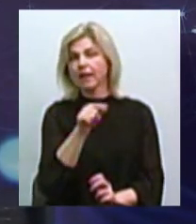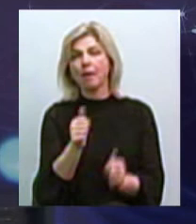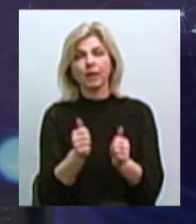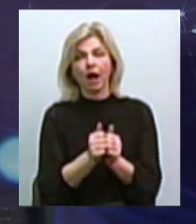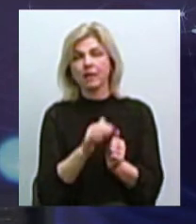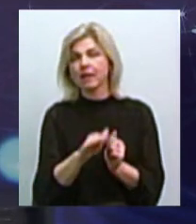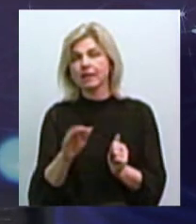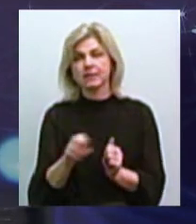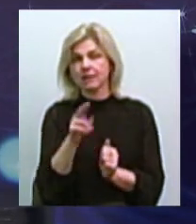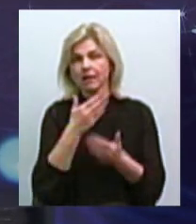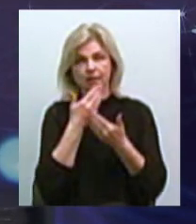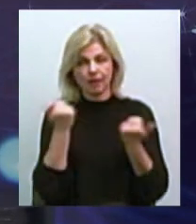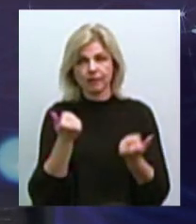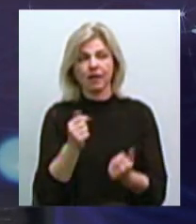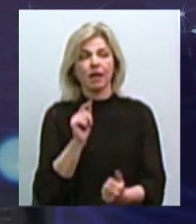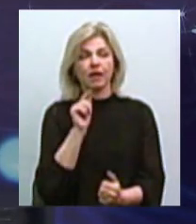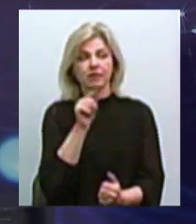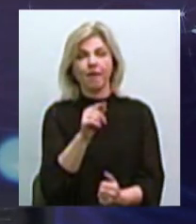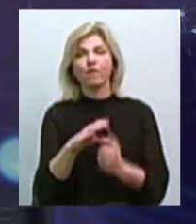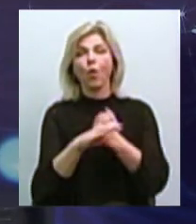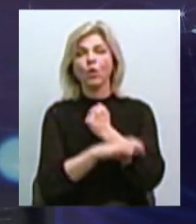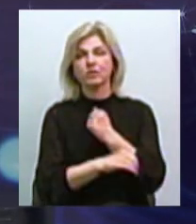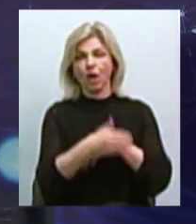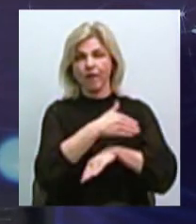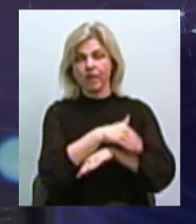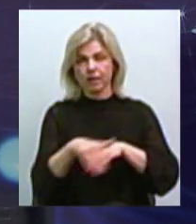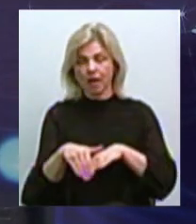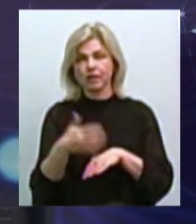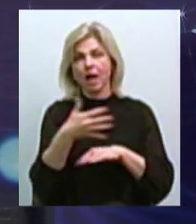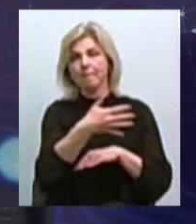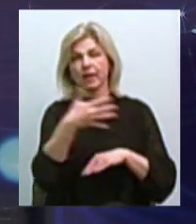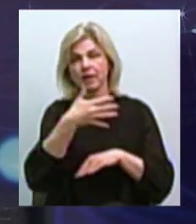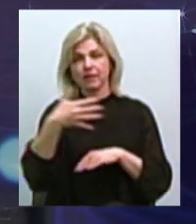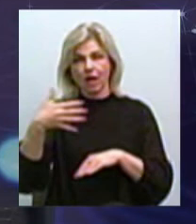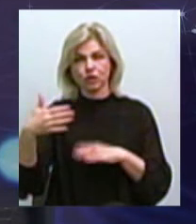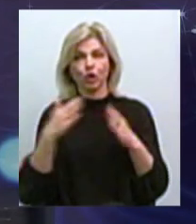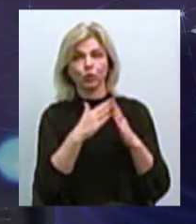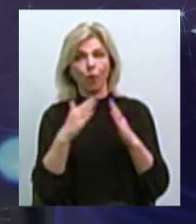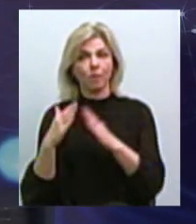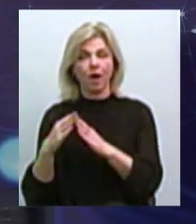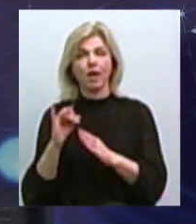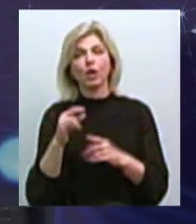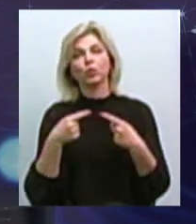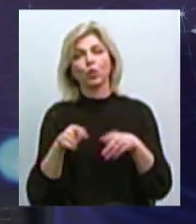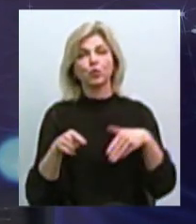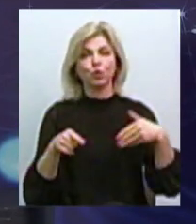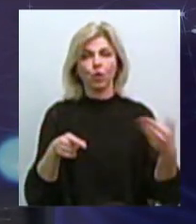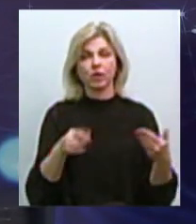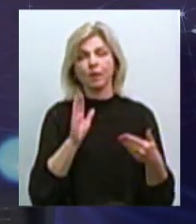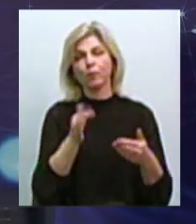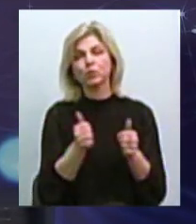единственне, що там є в кінці квартала – це п'ятиітажні будинки, і з іншого боку у нас будуть сусідство,